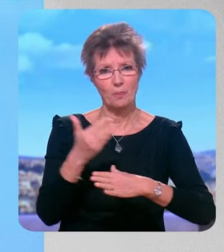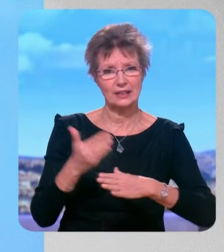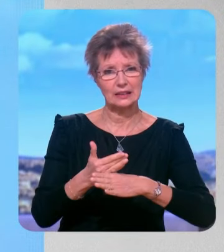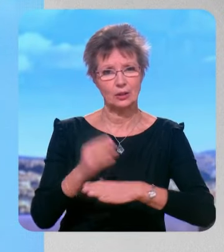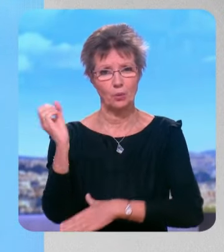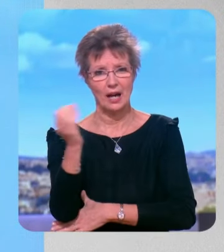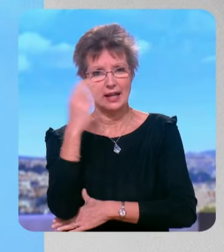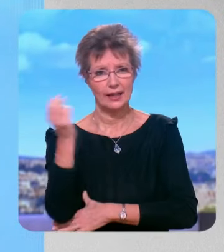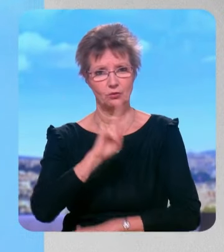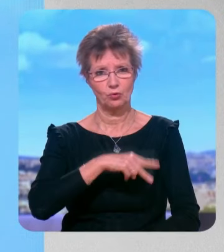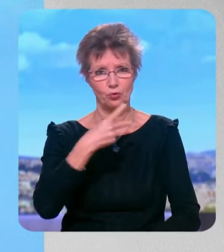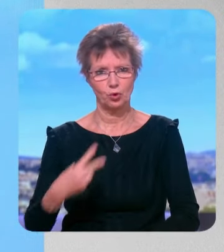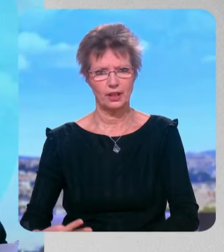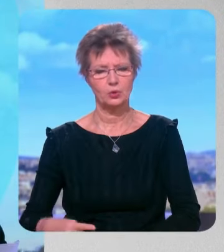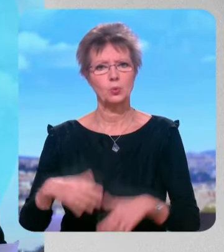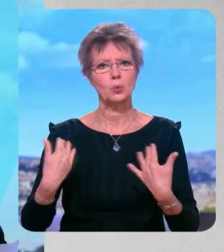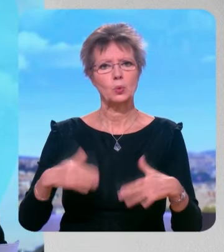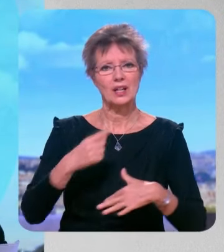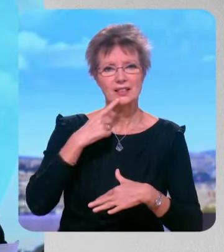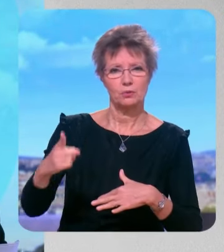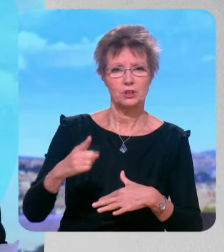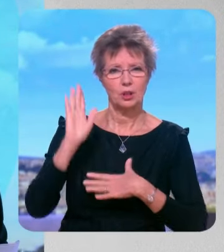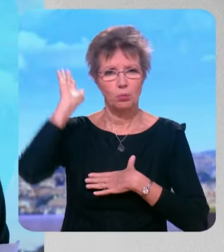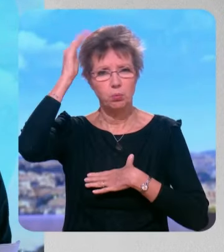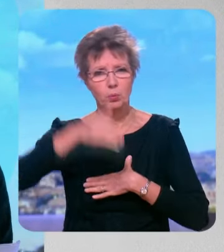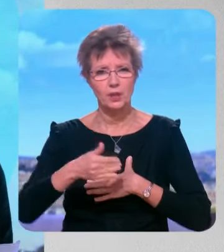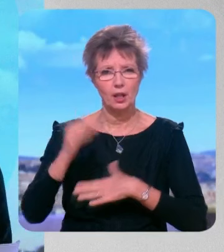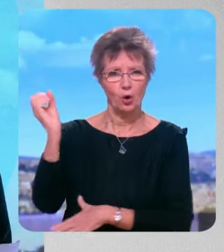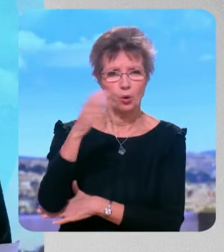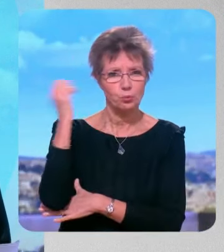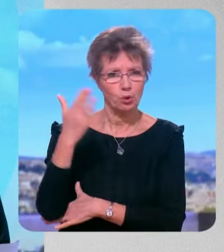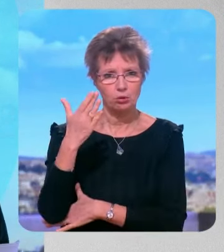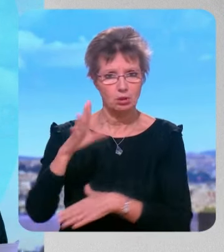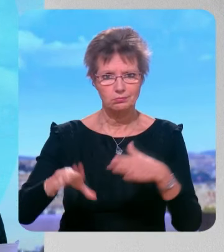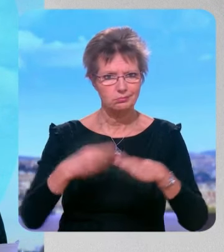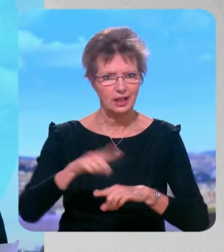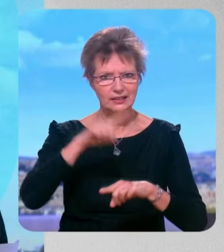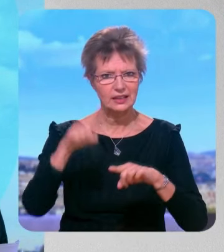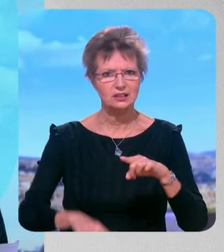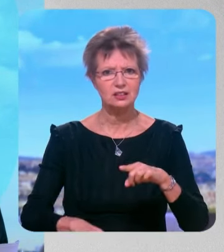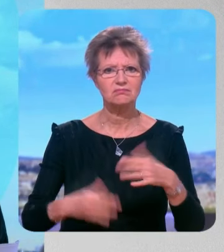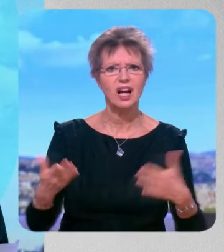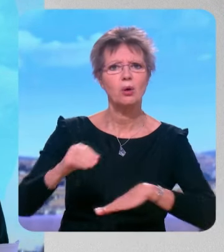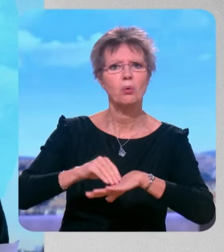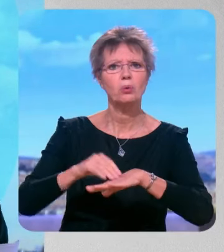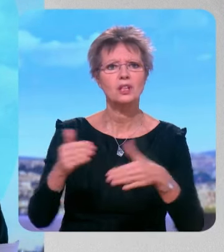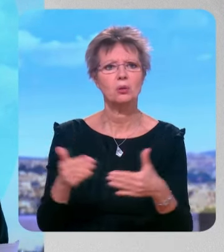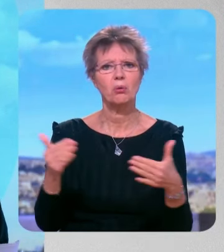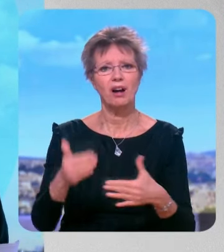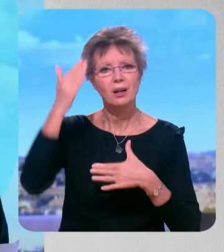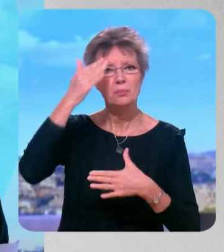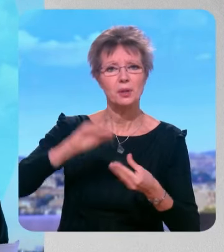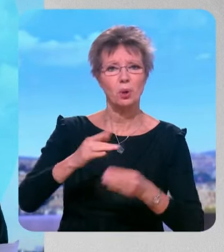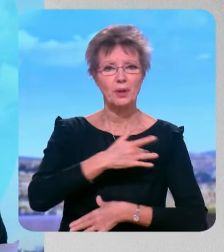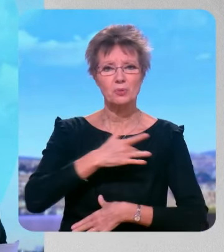violette pour commencer donc ça veut dire que même les secours vont devoir rester confinés quels conseils vous pourriez donner aux habitants notamment ceux qui auraient un pépin de